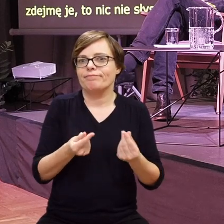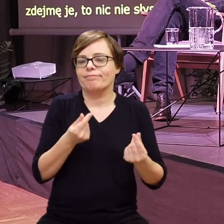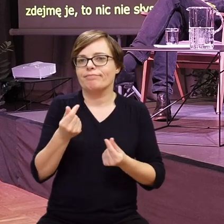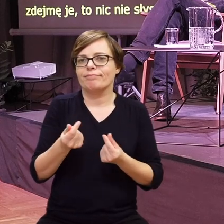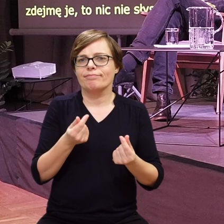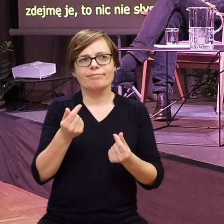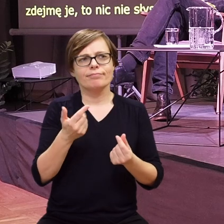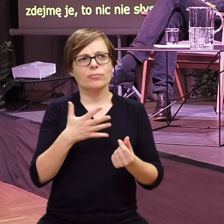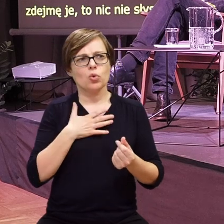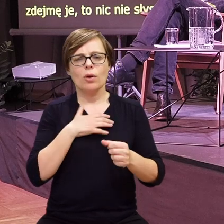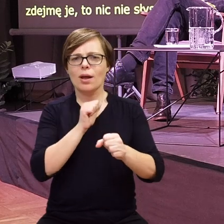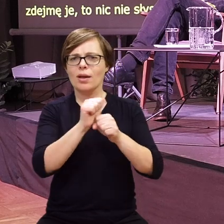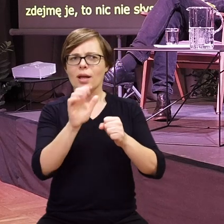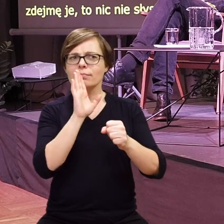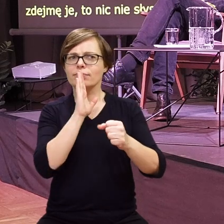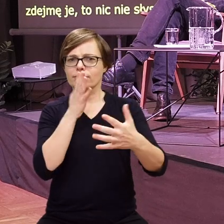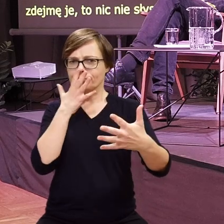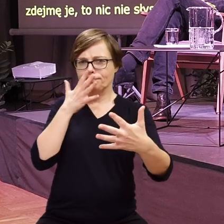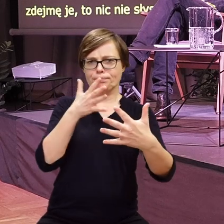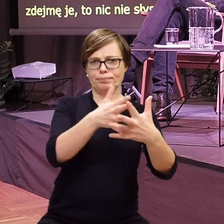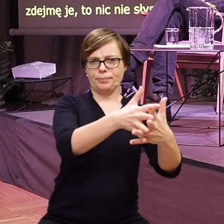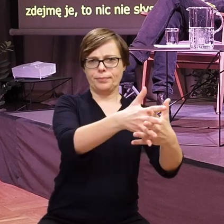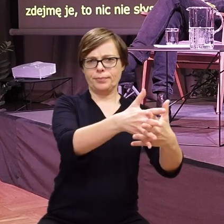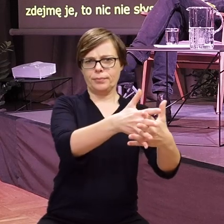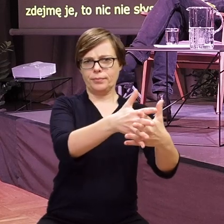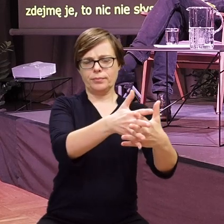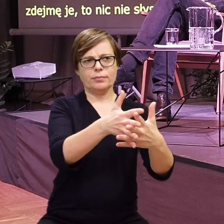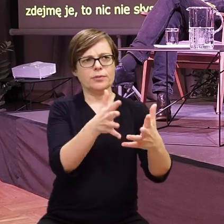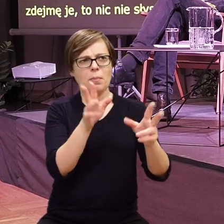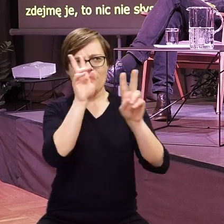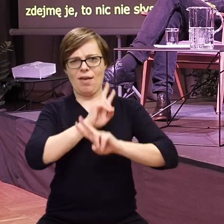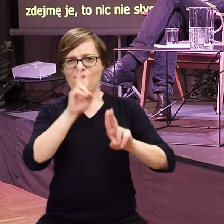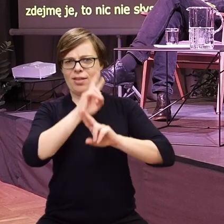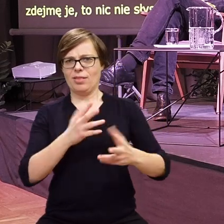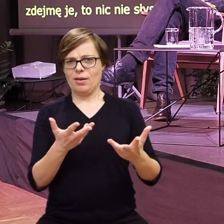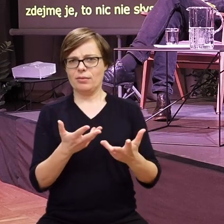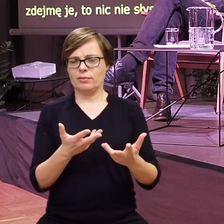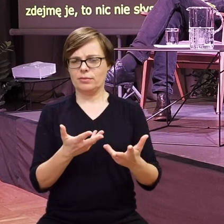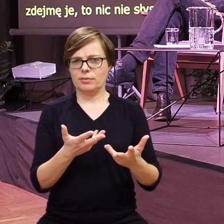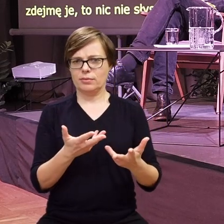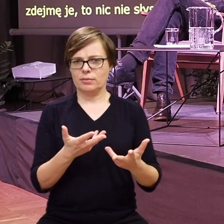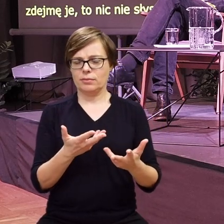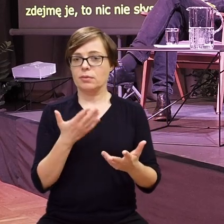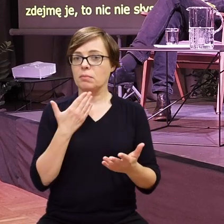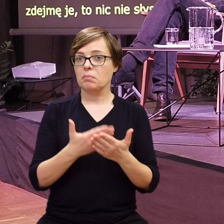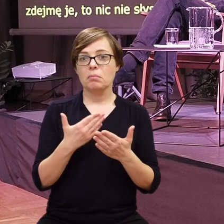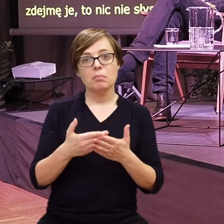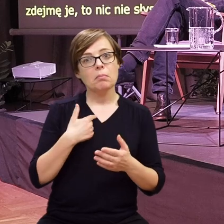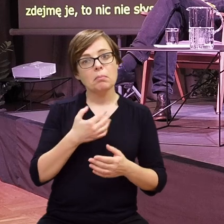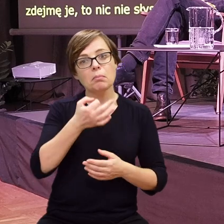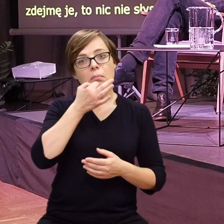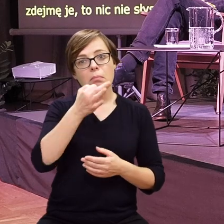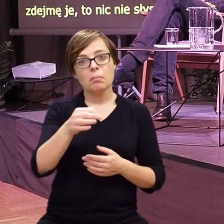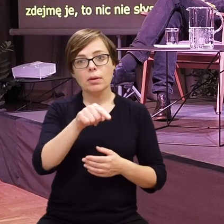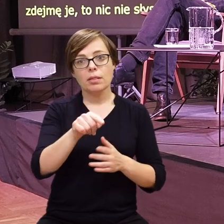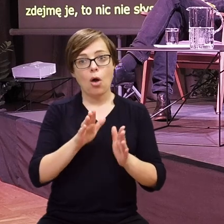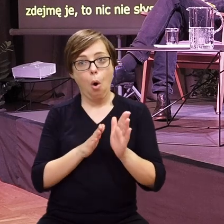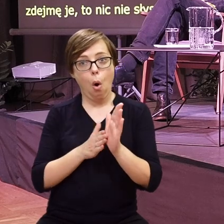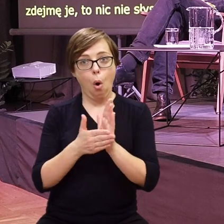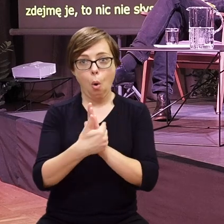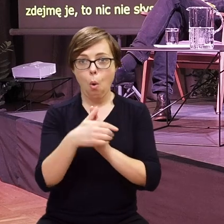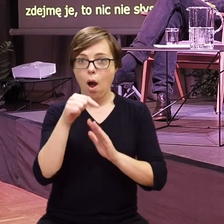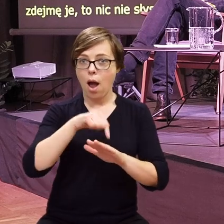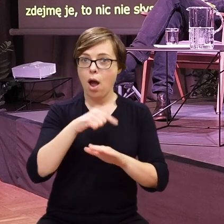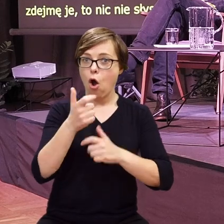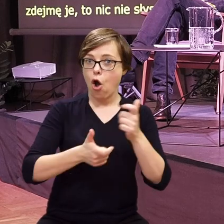jest taka przeźroczysta, jak dla mnie. Czy ta okładka miała jakiś głębszy